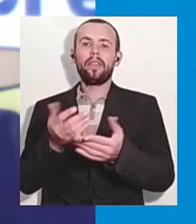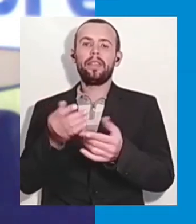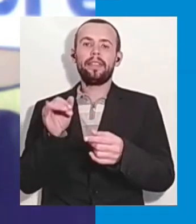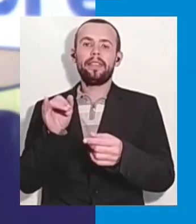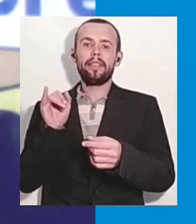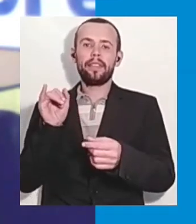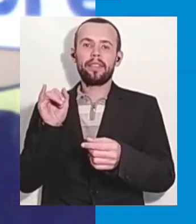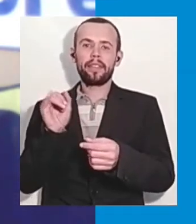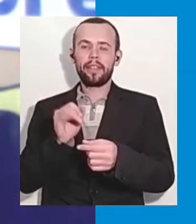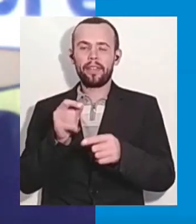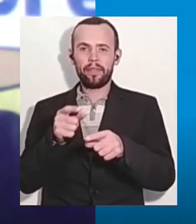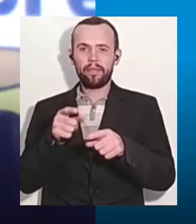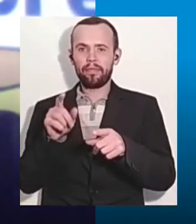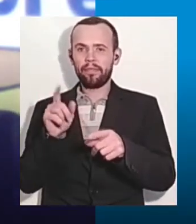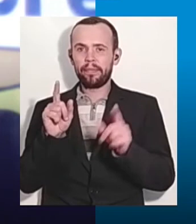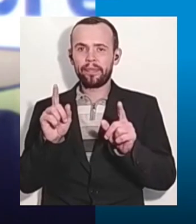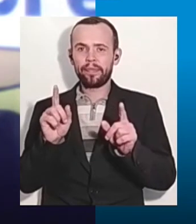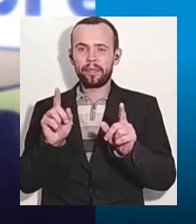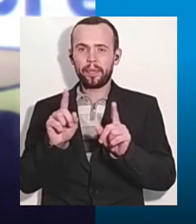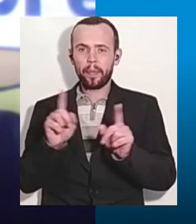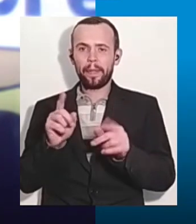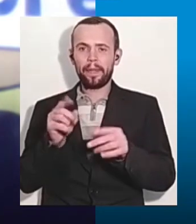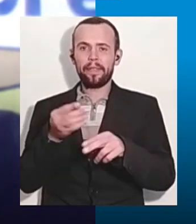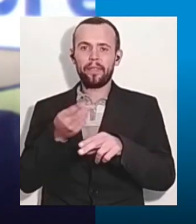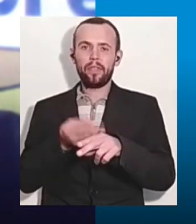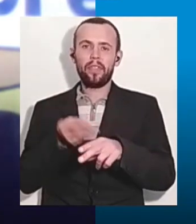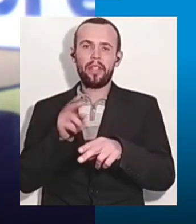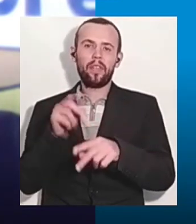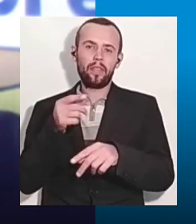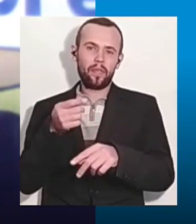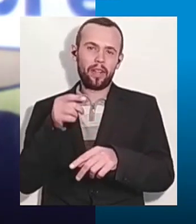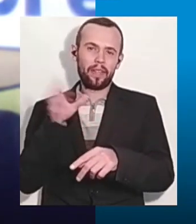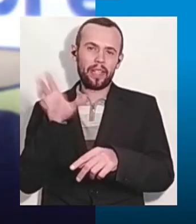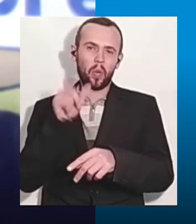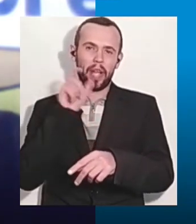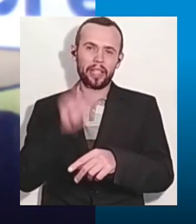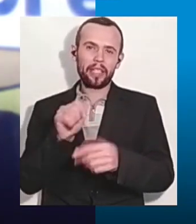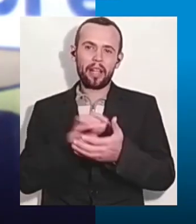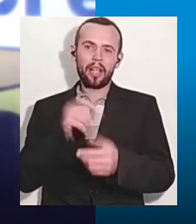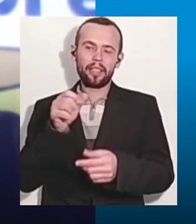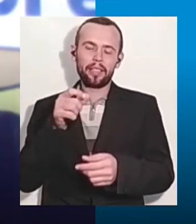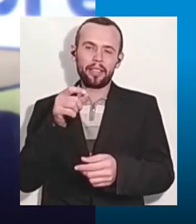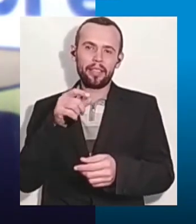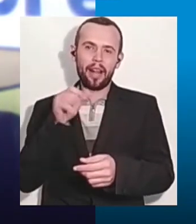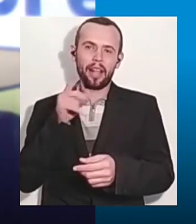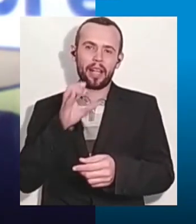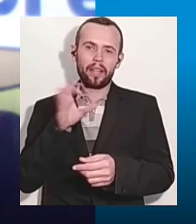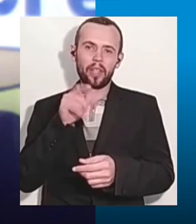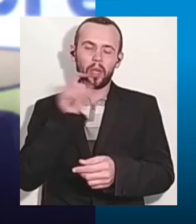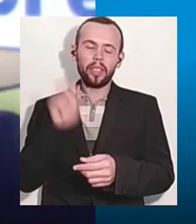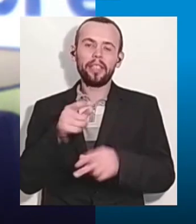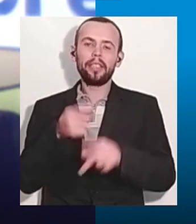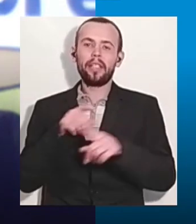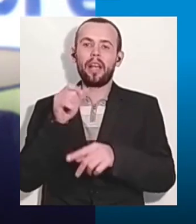це все ж був скандал, всі ж розуміють, всі ж пам'ятають, як це був бунт, як то там з'їжджалися туди багато людей,